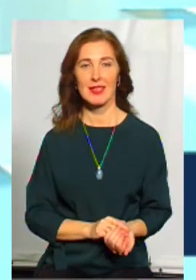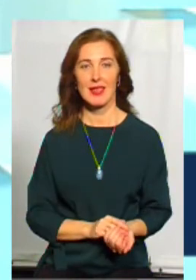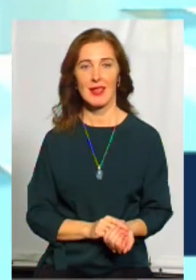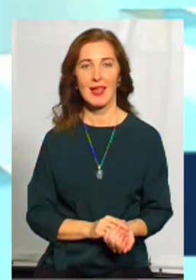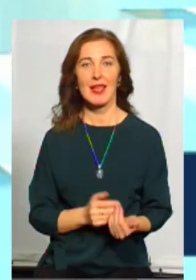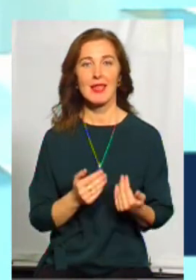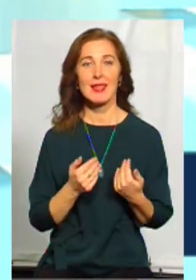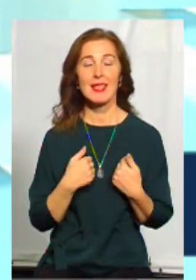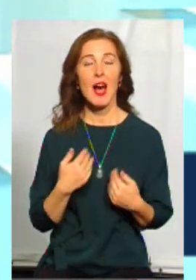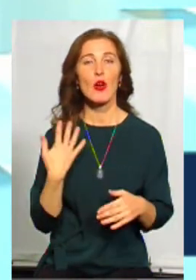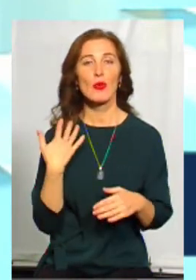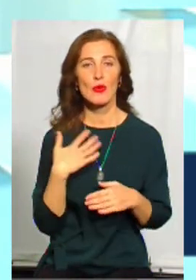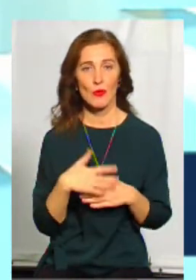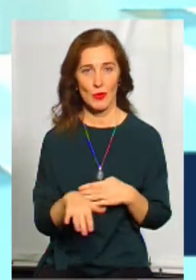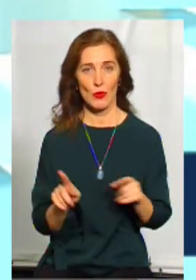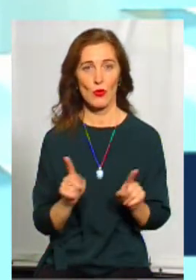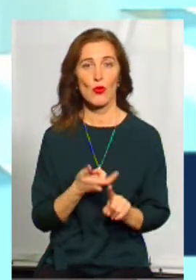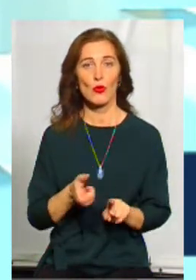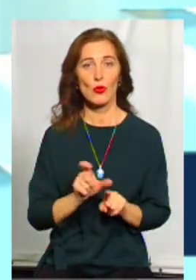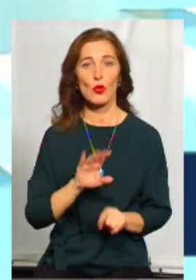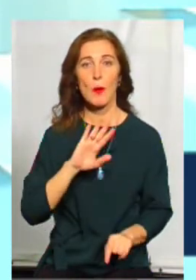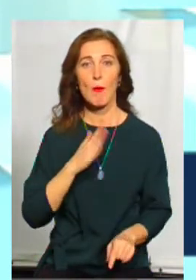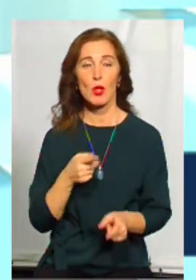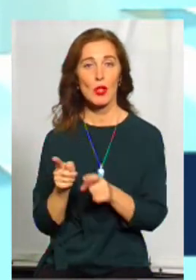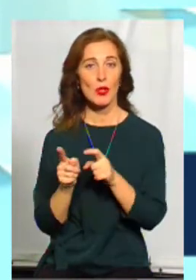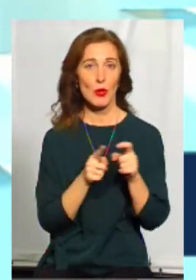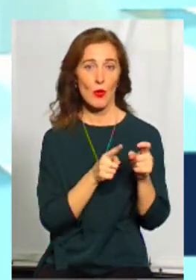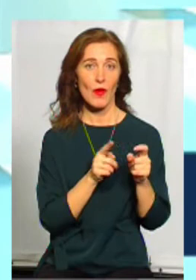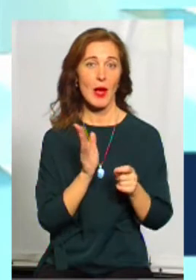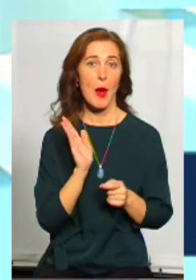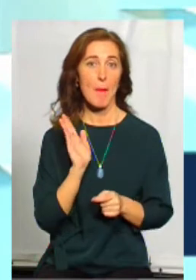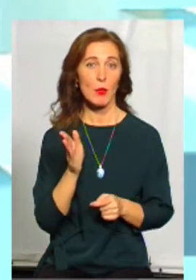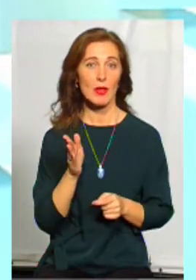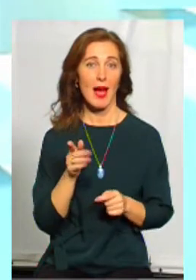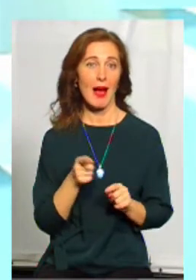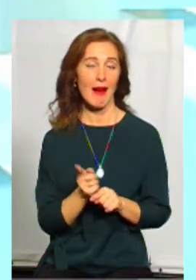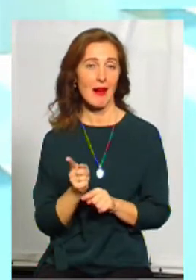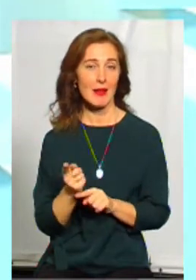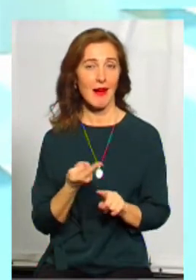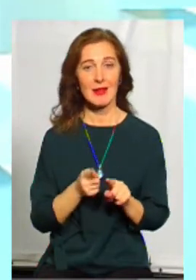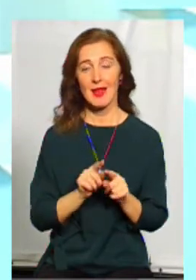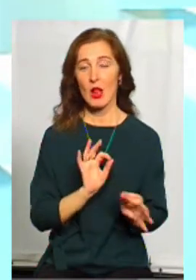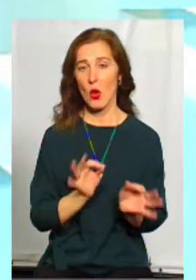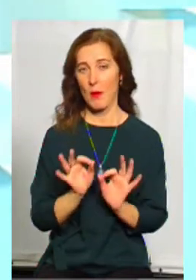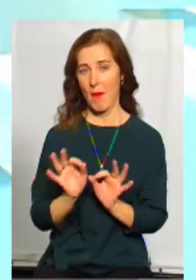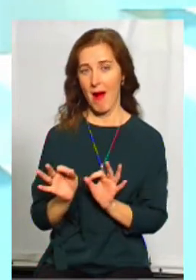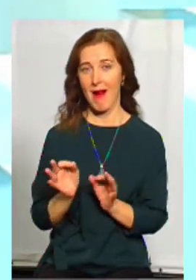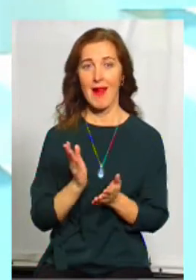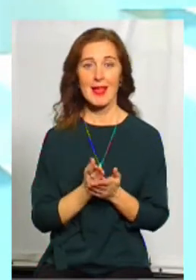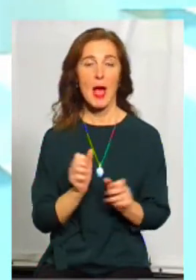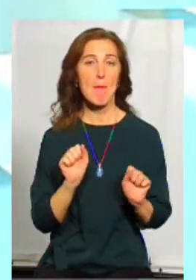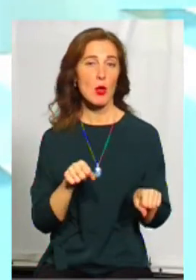І я розумію, що дуже, можливо, мої слова зараз підадуться критиці, але це нормально, і слава Богу, що є можливість